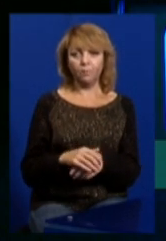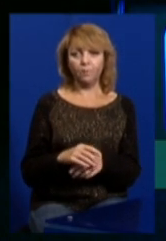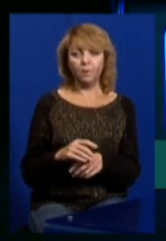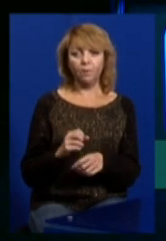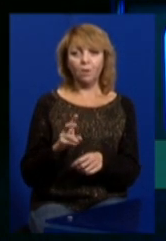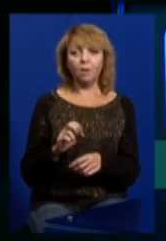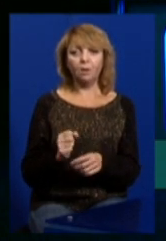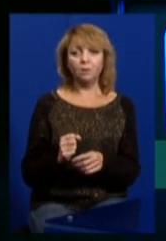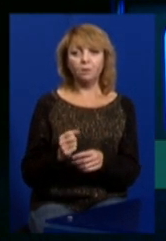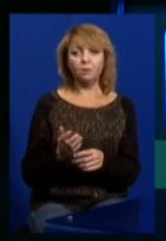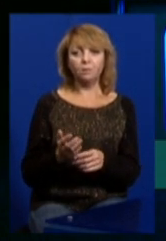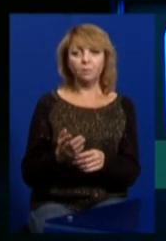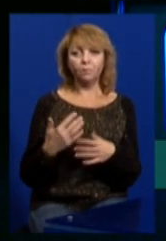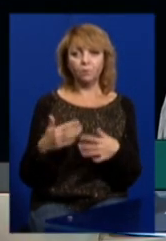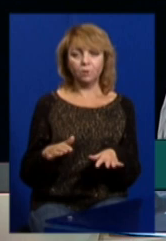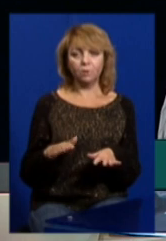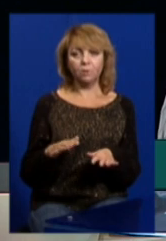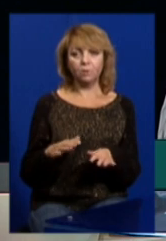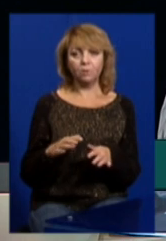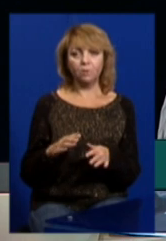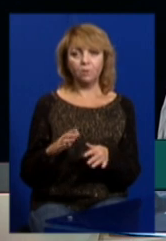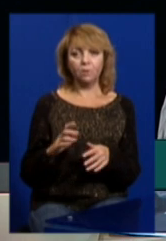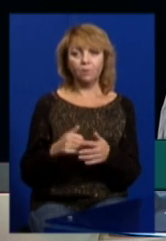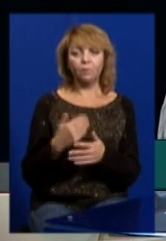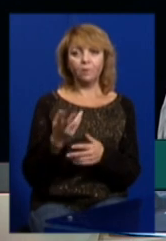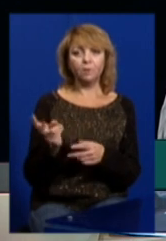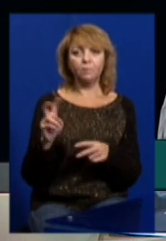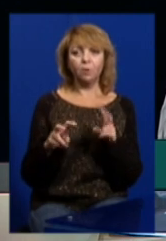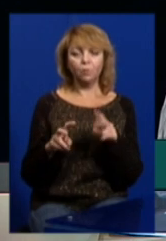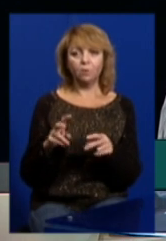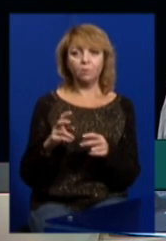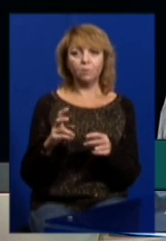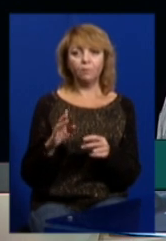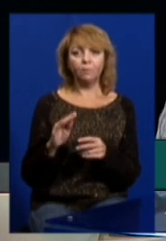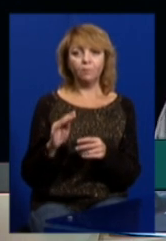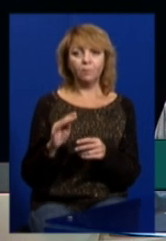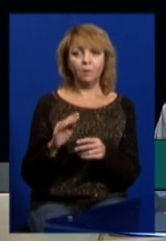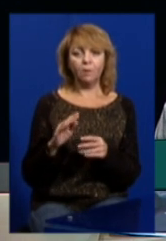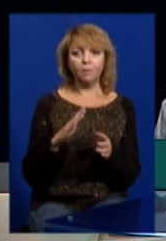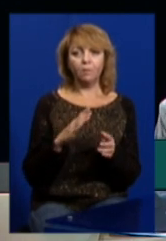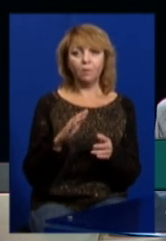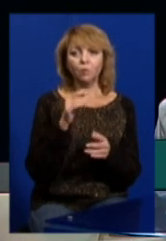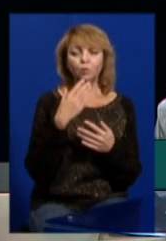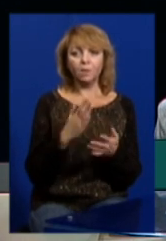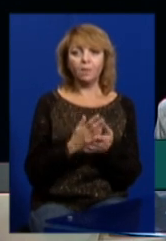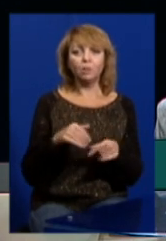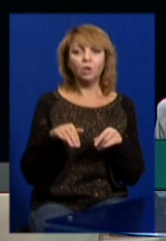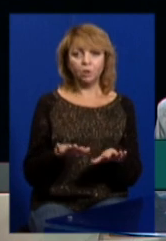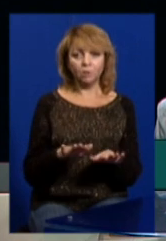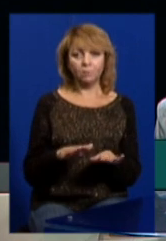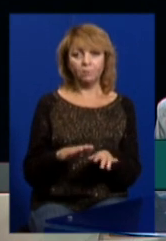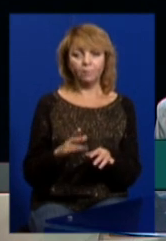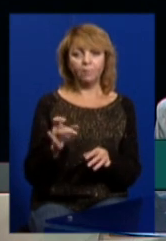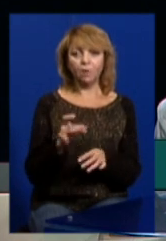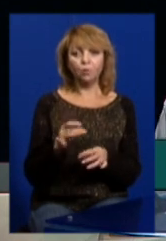Ну, яка? Ну, до нас приходять вже в апеляційному порядку рішення, які відбулися